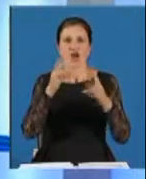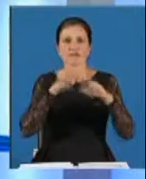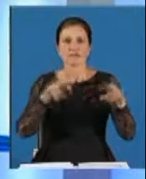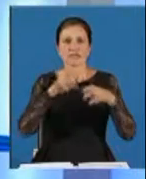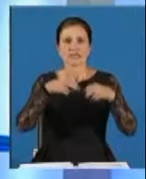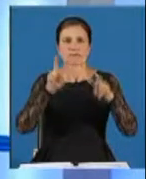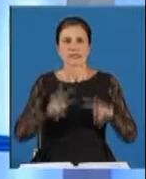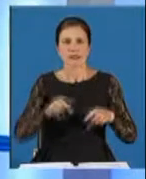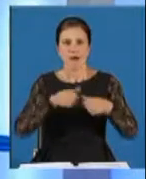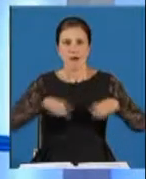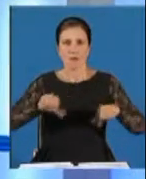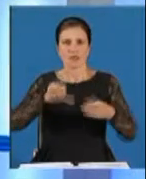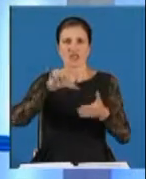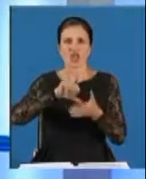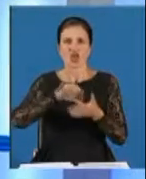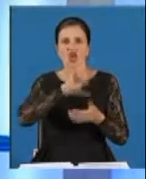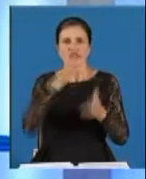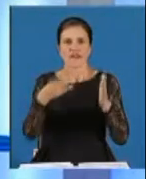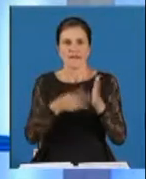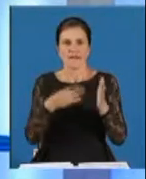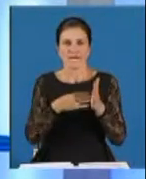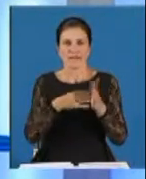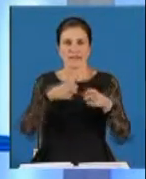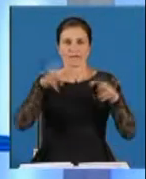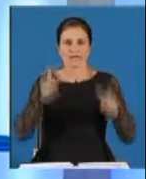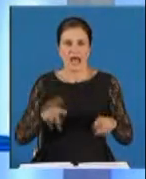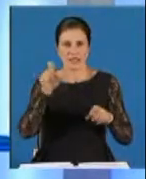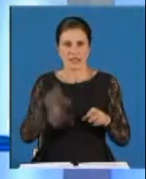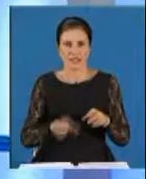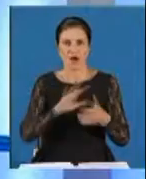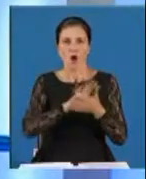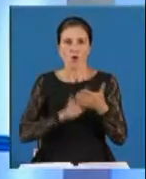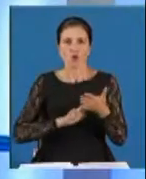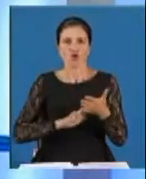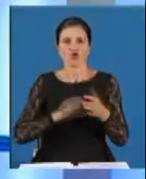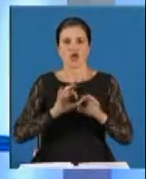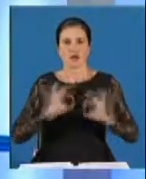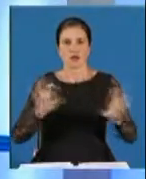специальная комиссия, состоящая из девяти лингвистов. Продолжение темы далее.